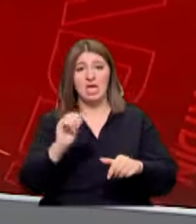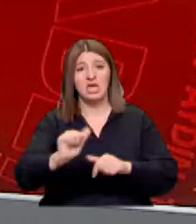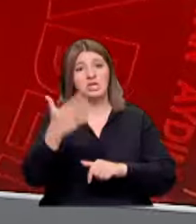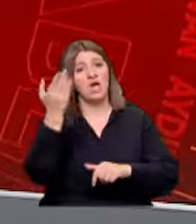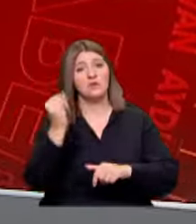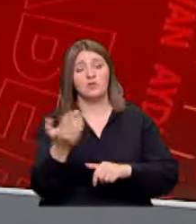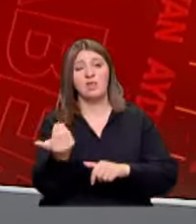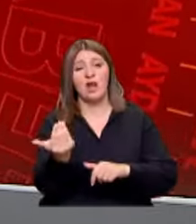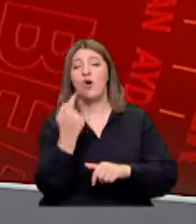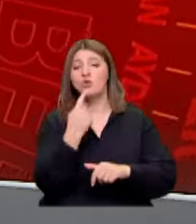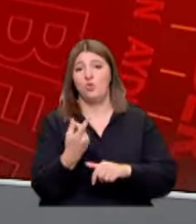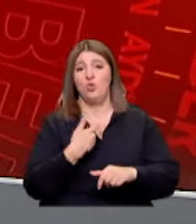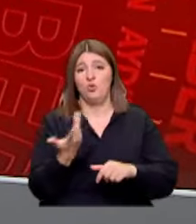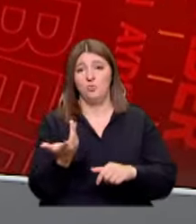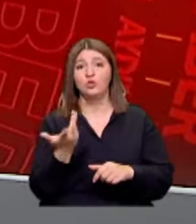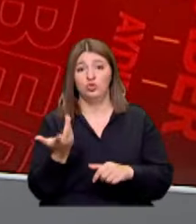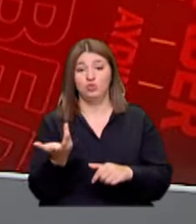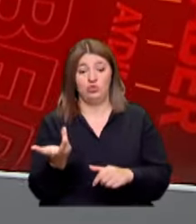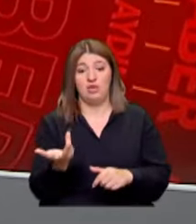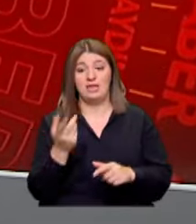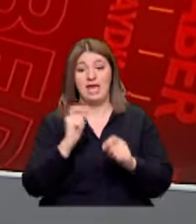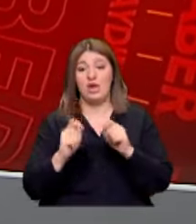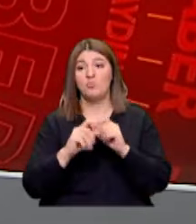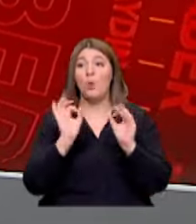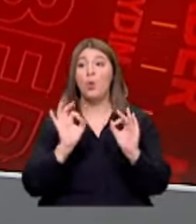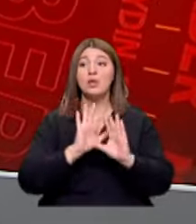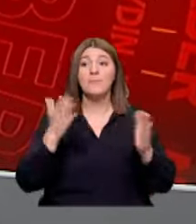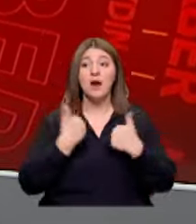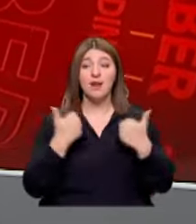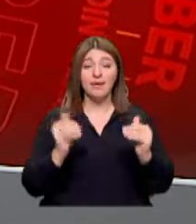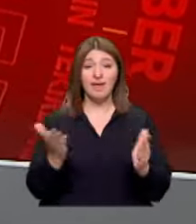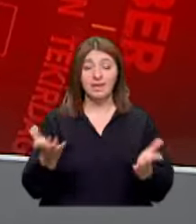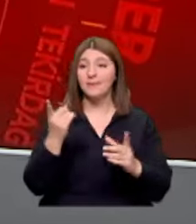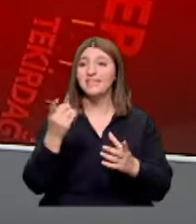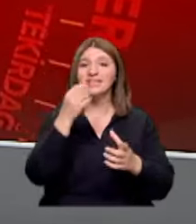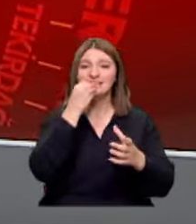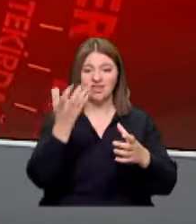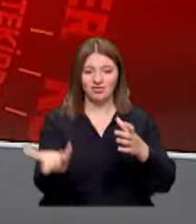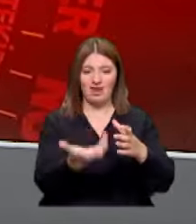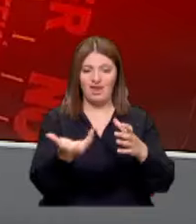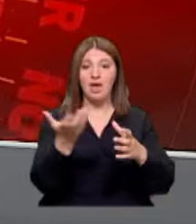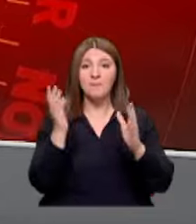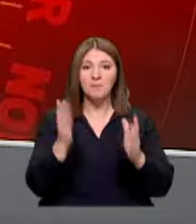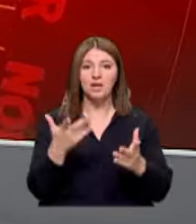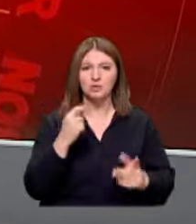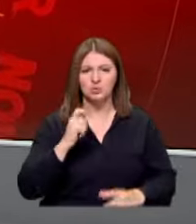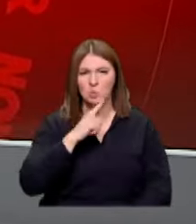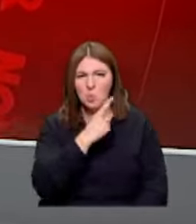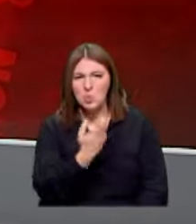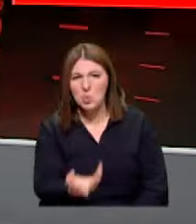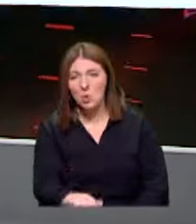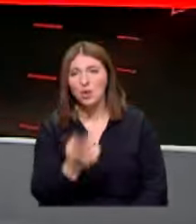diyorum O ayrı bugünler iyi günlerimiz diyorum Çünkü ekonomi öyle bir durumda ki bir tencere yemek yapmak bile zor